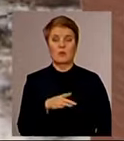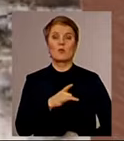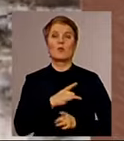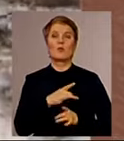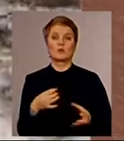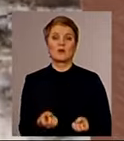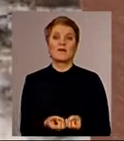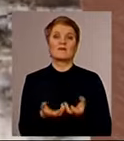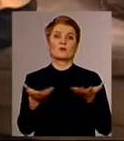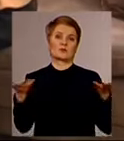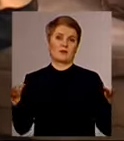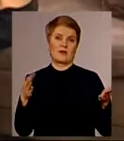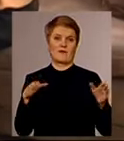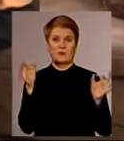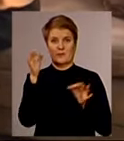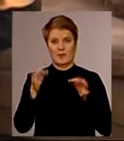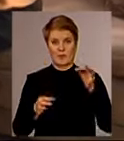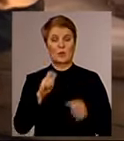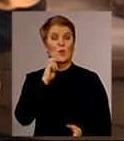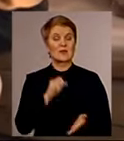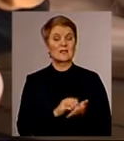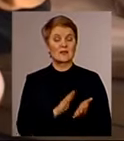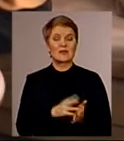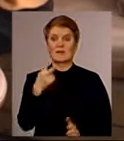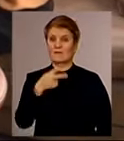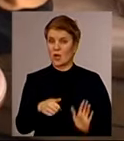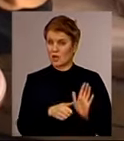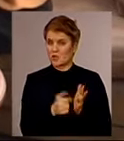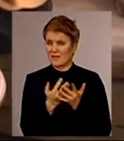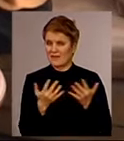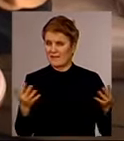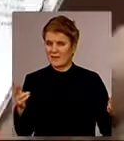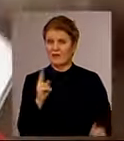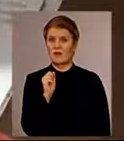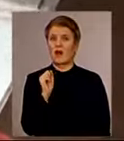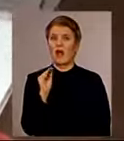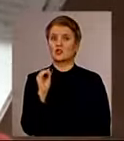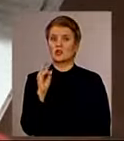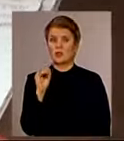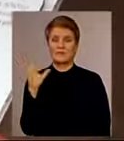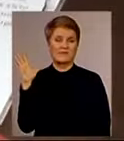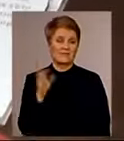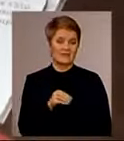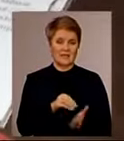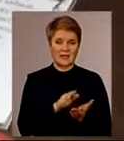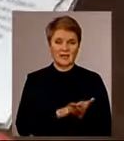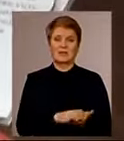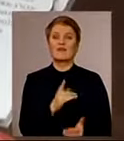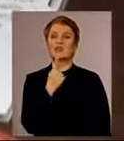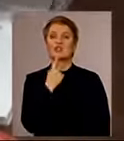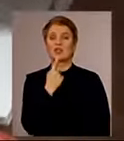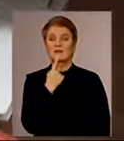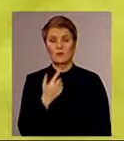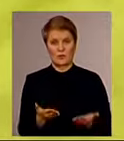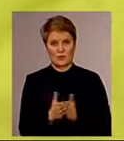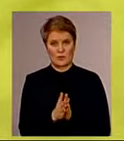урочисте випускання в природу. В Україні зареєстровано 26 видів кажанів. Усі вони занесені до «Червоної книги». Ксенія каже, тепер